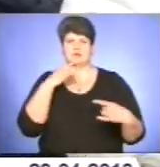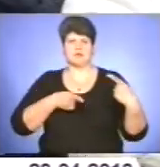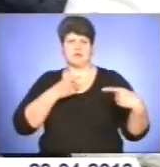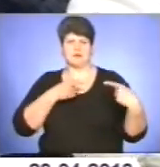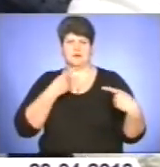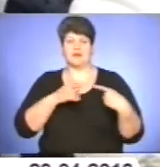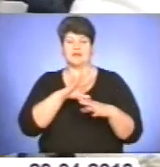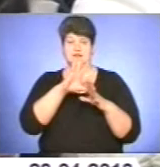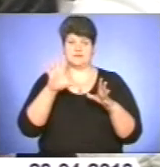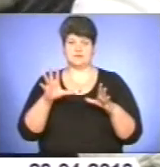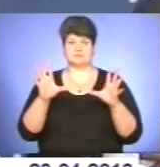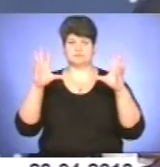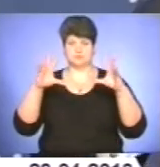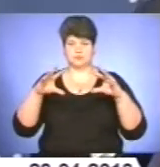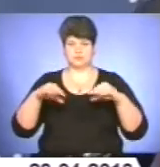нині усі скептики вщухли.